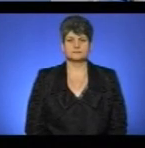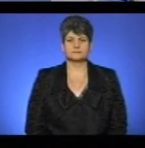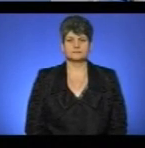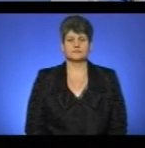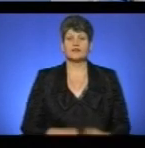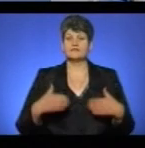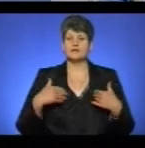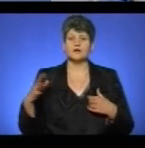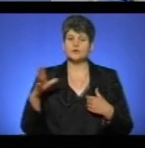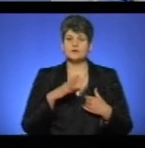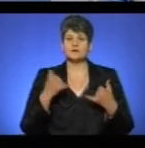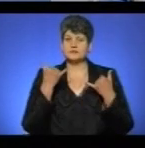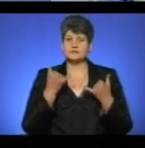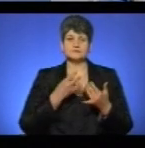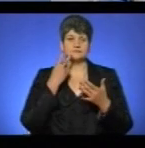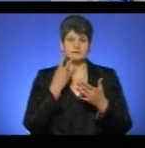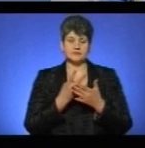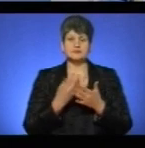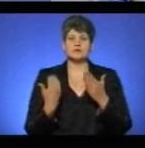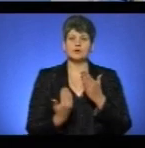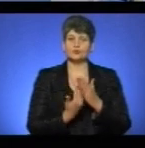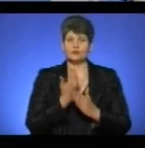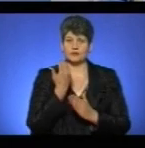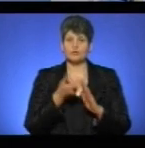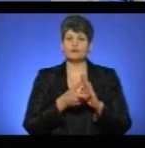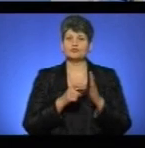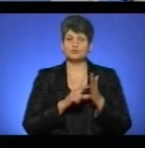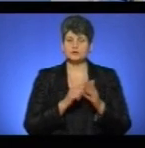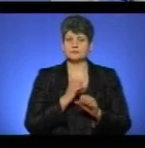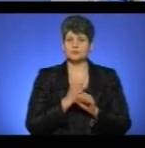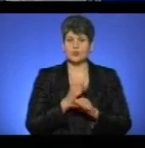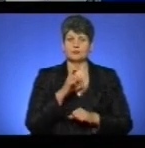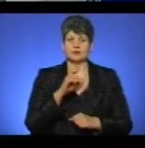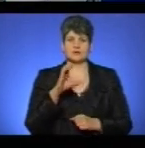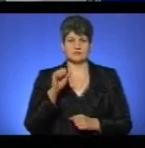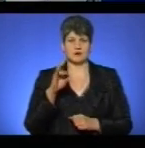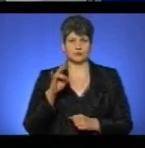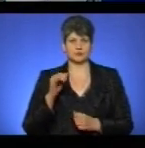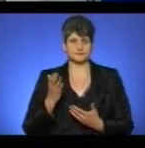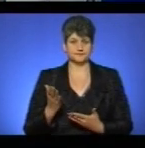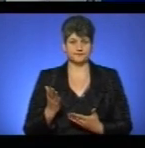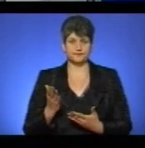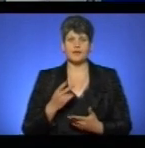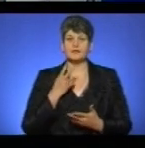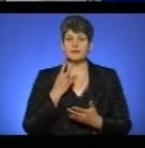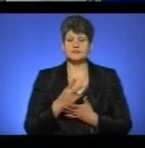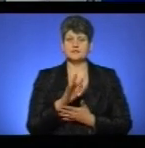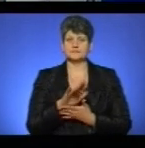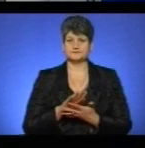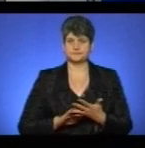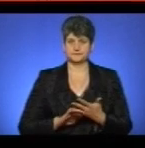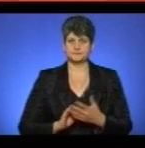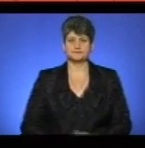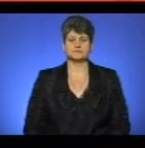Вітаю усіх, хто до нас приєднався. Ви дивитесь новини у студії Богдана Сарабун. Дивіться у випуску.